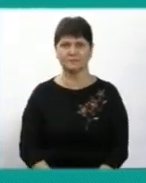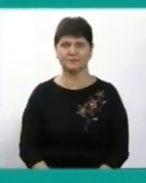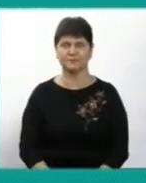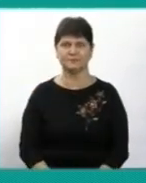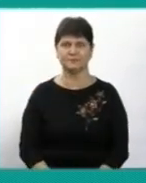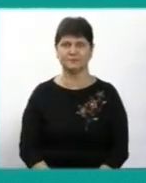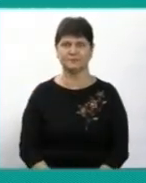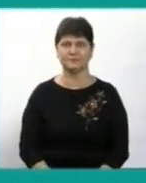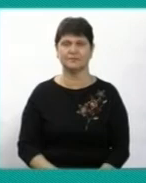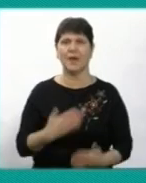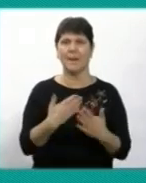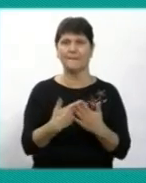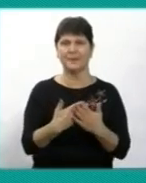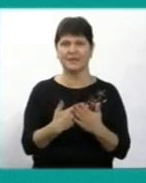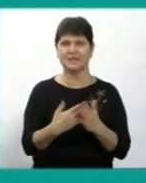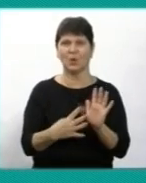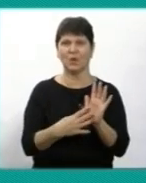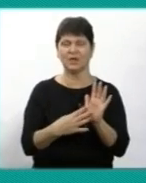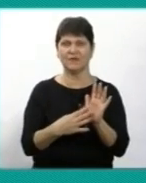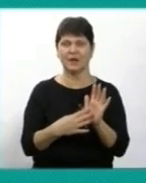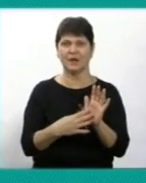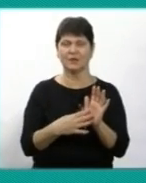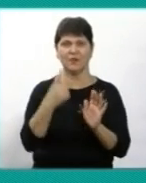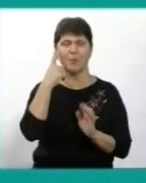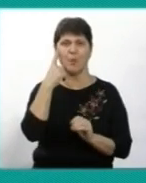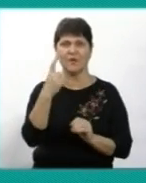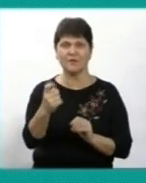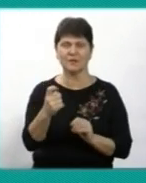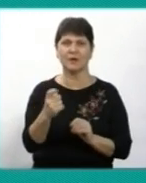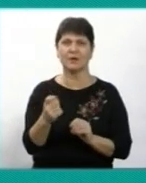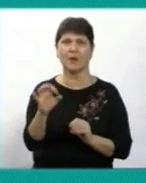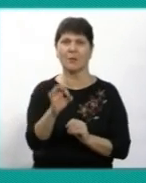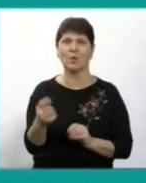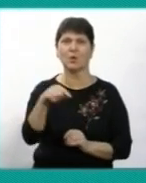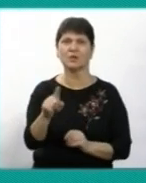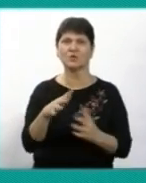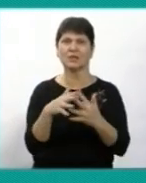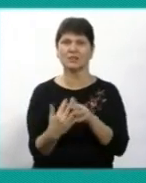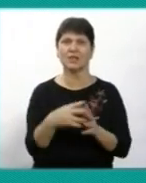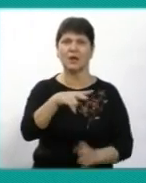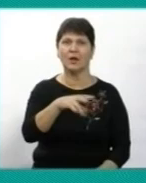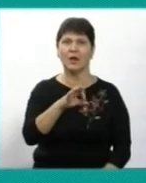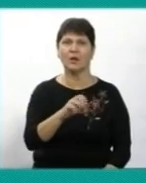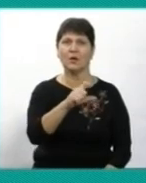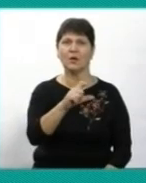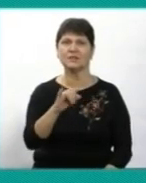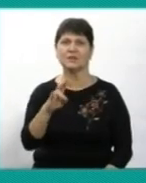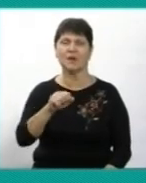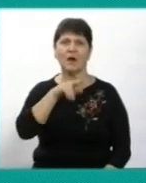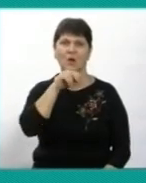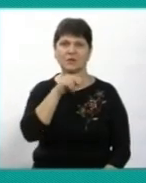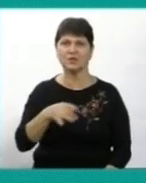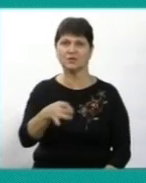Близько 9-ї години рятувальникам надійшло повідомлення про те, що в селі Лозівка Козятинського району